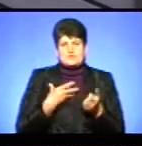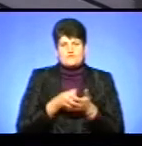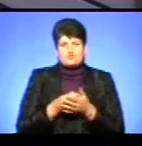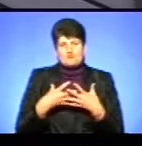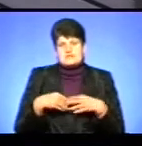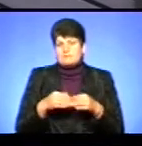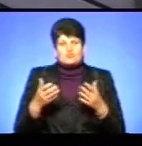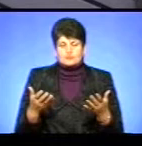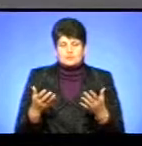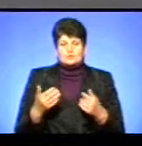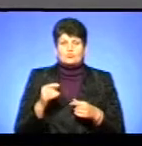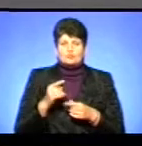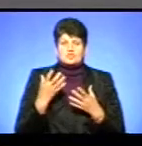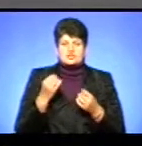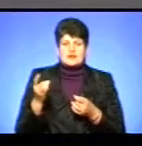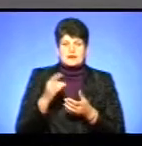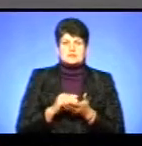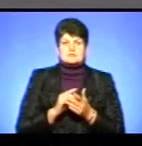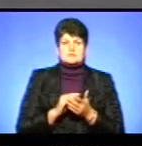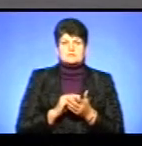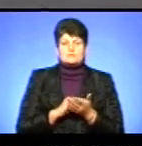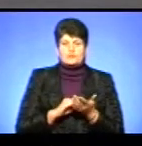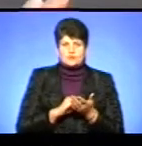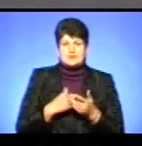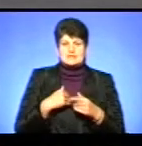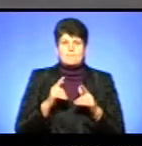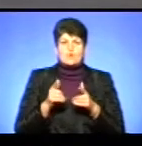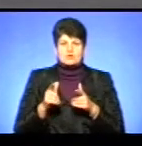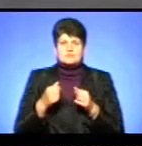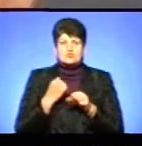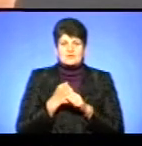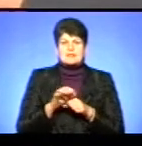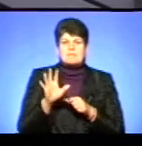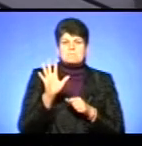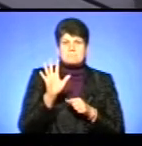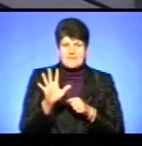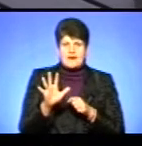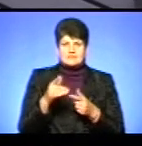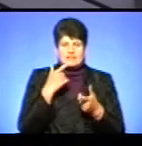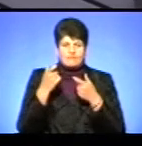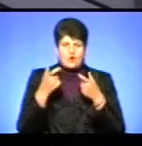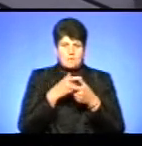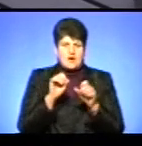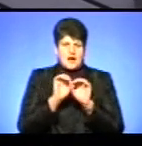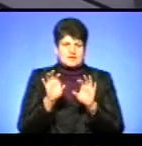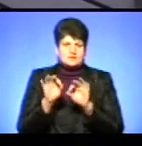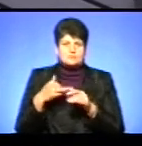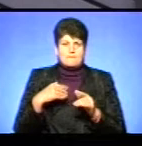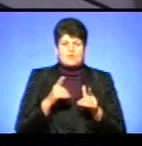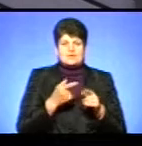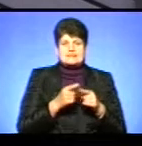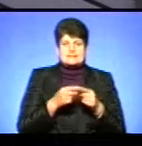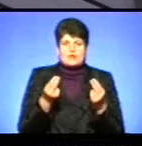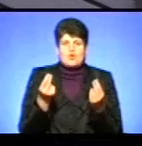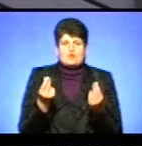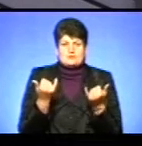'ю. Тому, ще раз говорю, оце погодження, ми зробили вже п'ять, направили інформацій, щоб нам погодили ці кошти, які